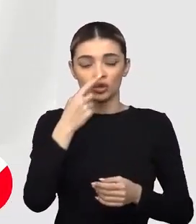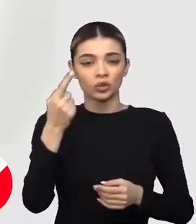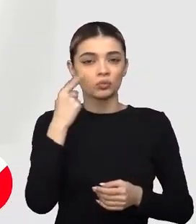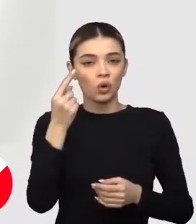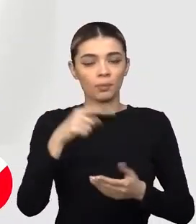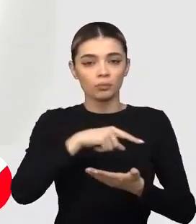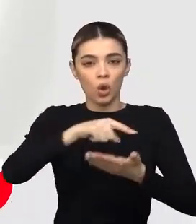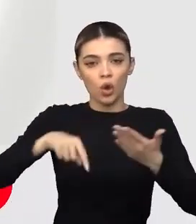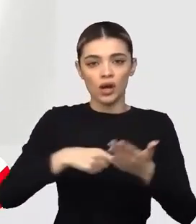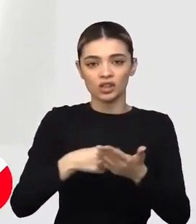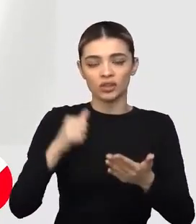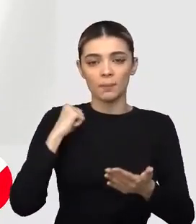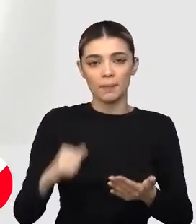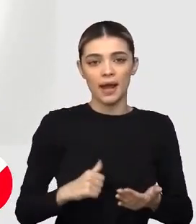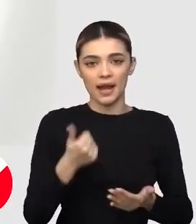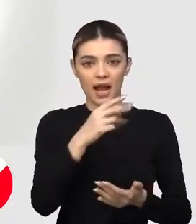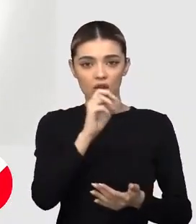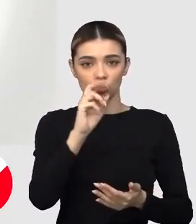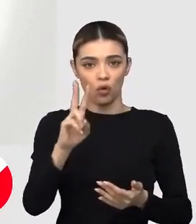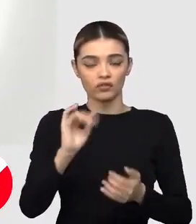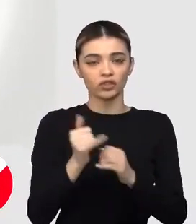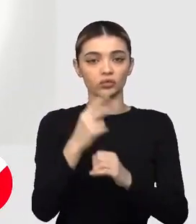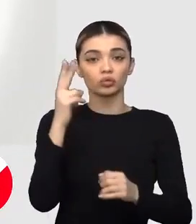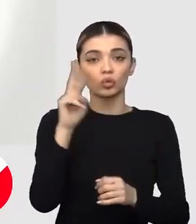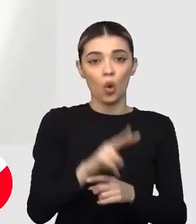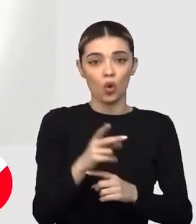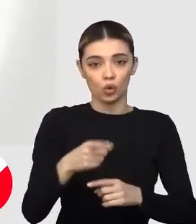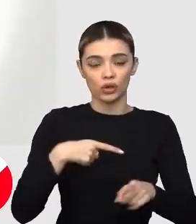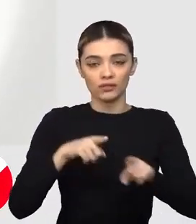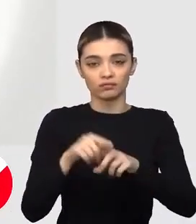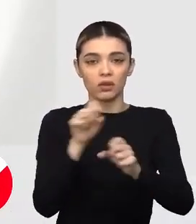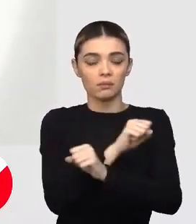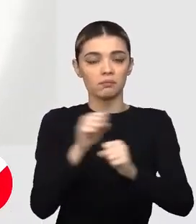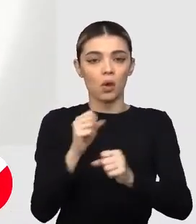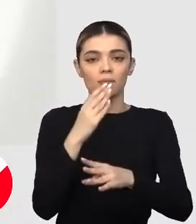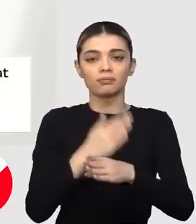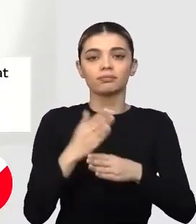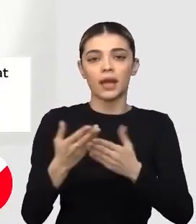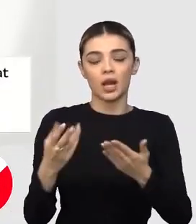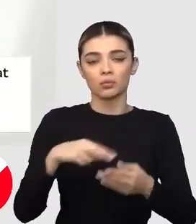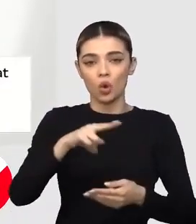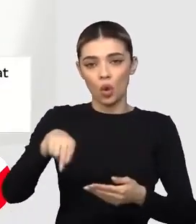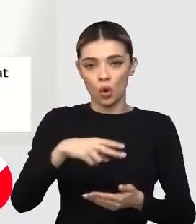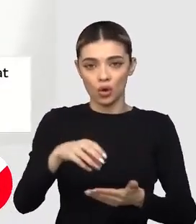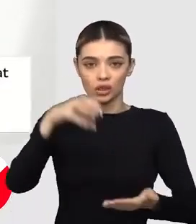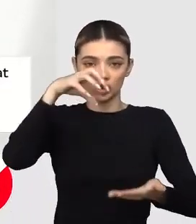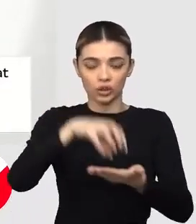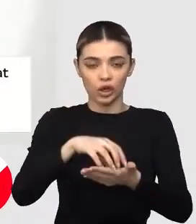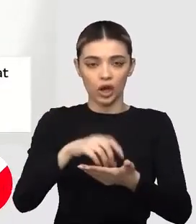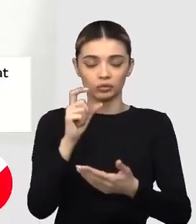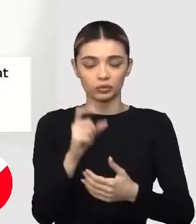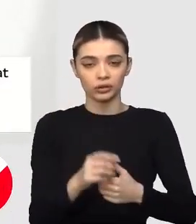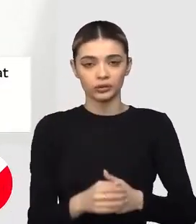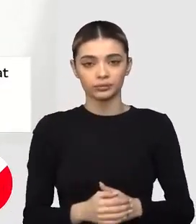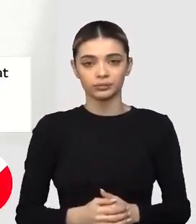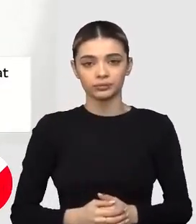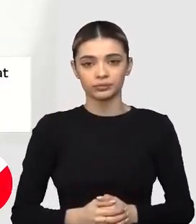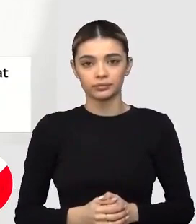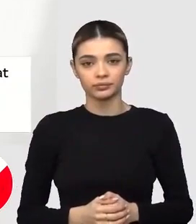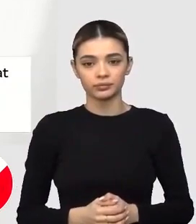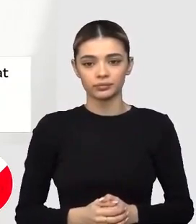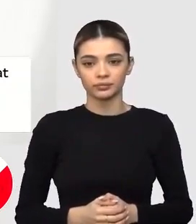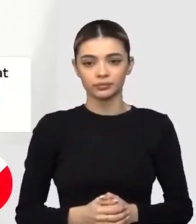Rușii încercuiseră orașul de la Marea Azov și, timp de mai bine de două luni, au atacat, fără scrupule, zonele rezidențiale ale